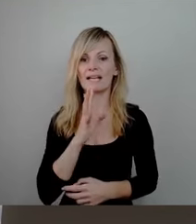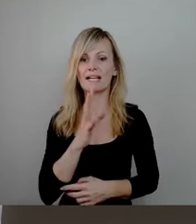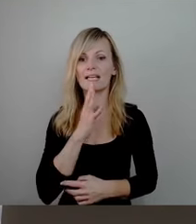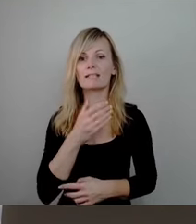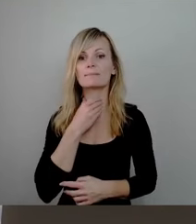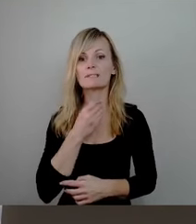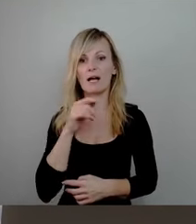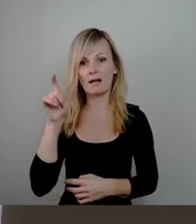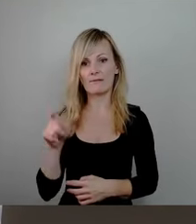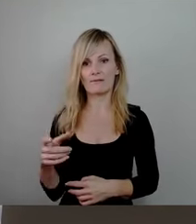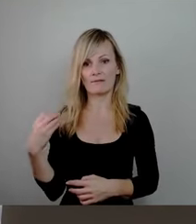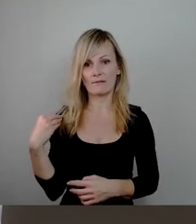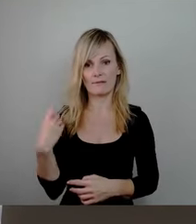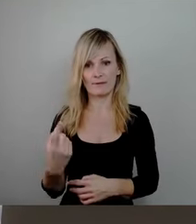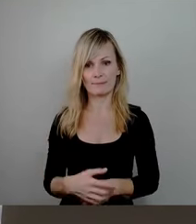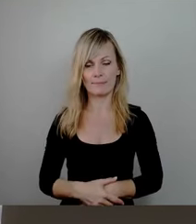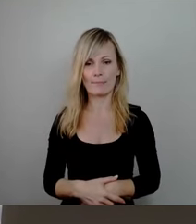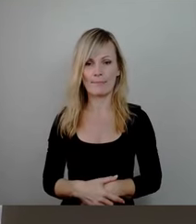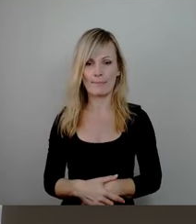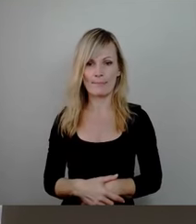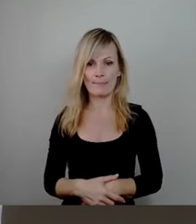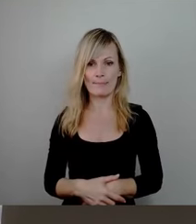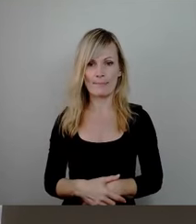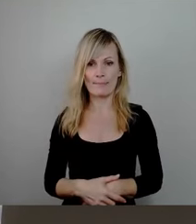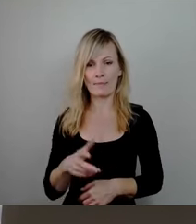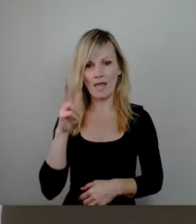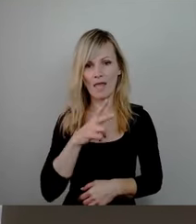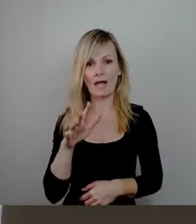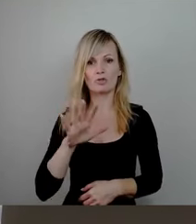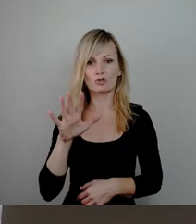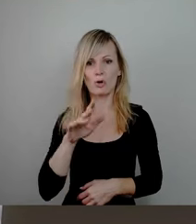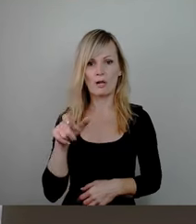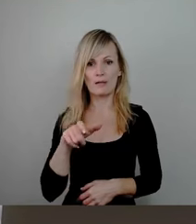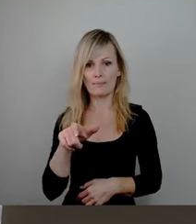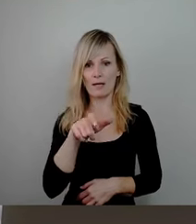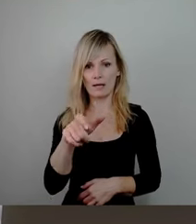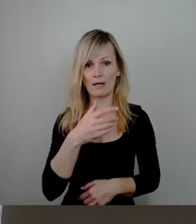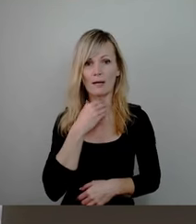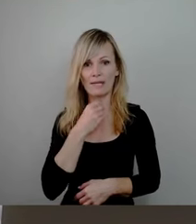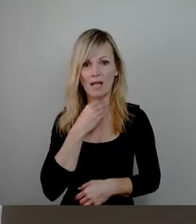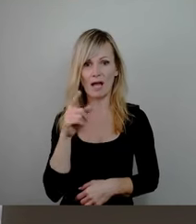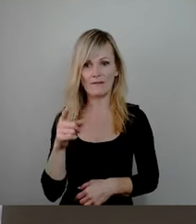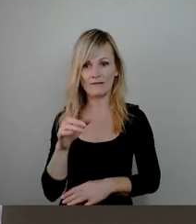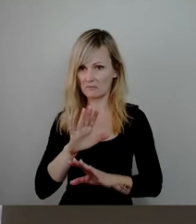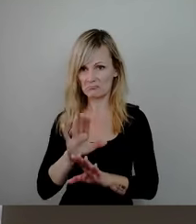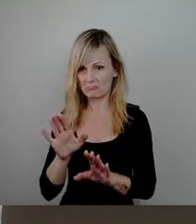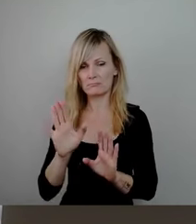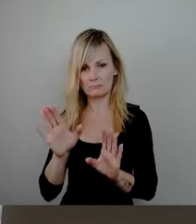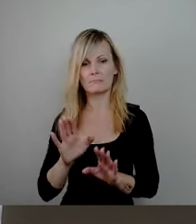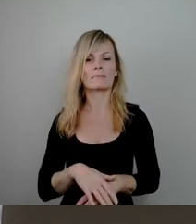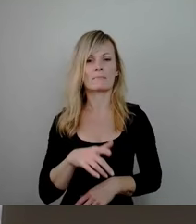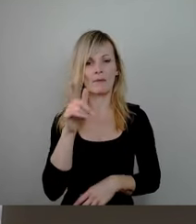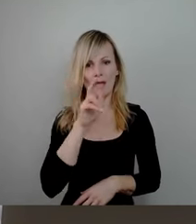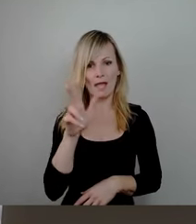von Herrn Scholbach bei Bedarf. Der Bedarf nie, dann ist noch signalisiert. Herr Lorek,